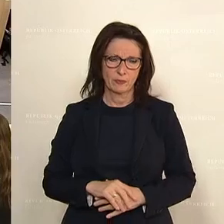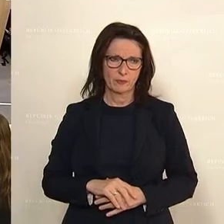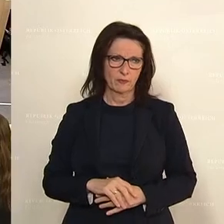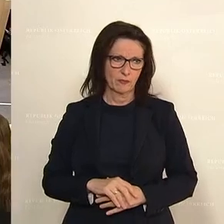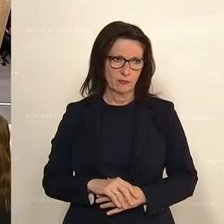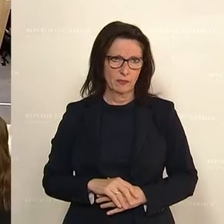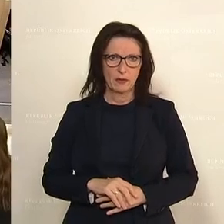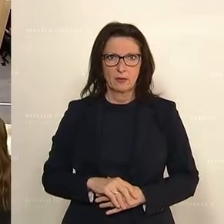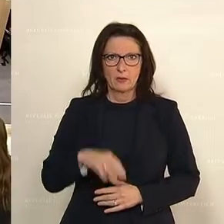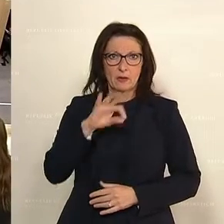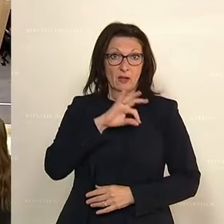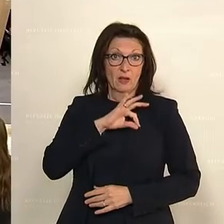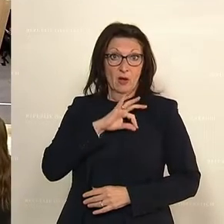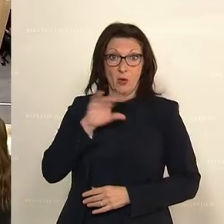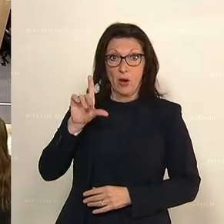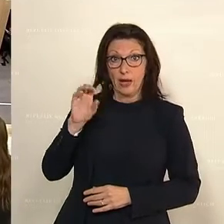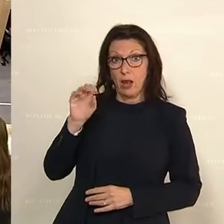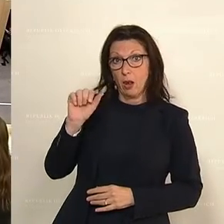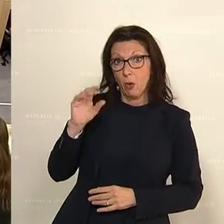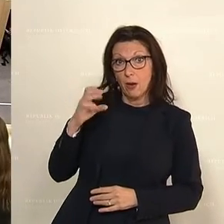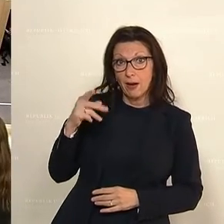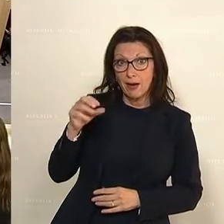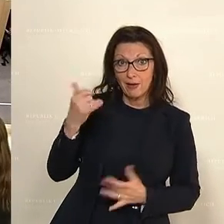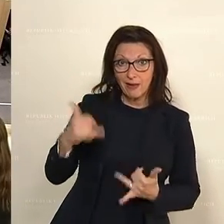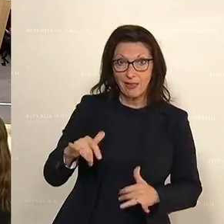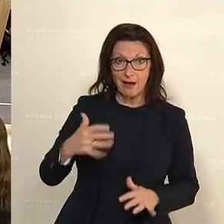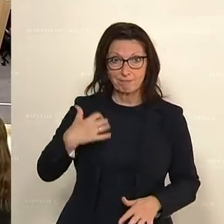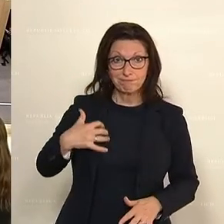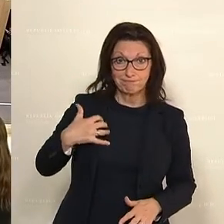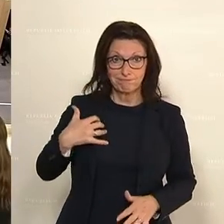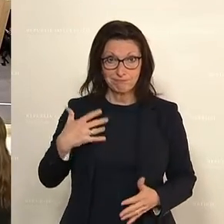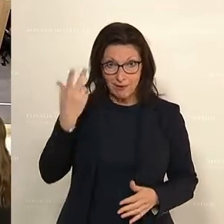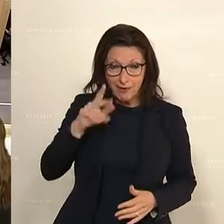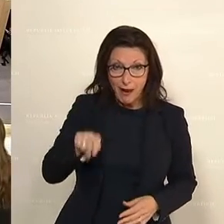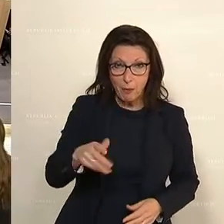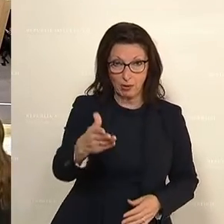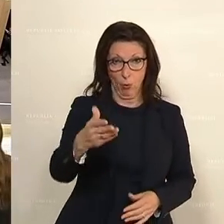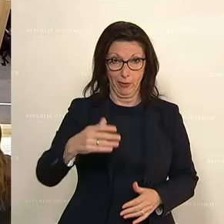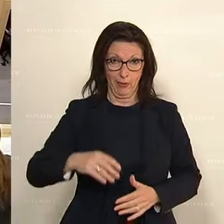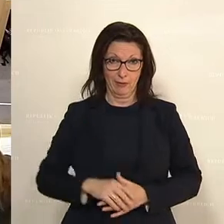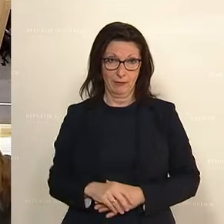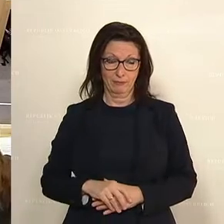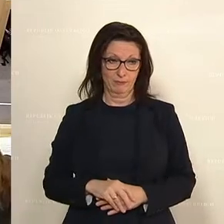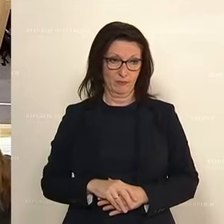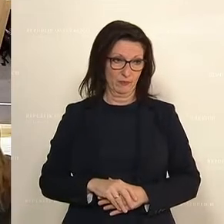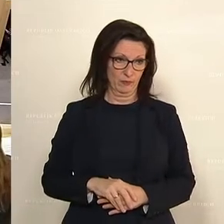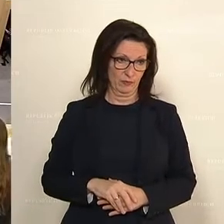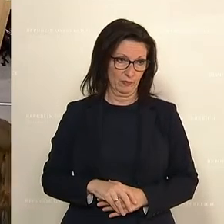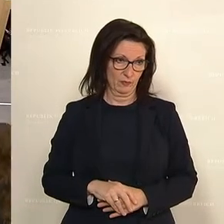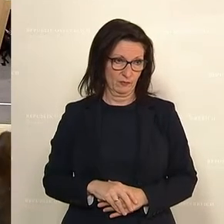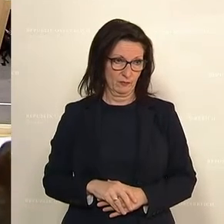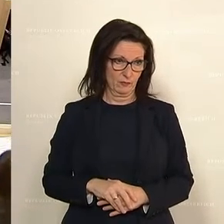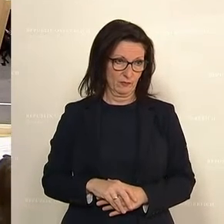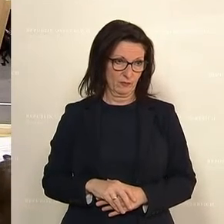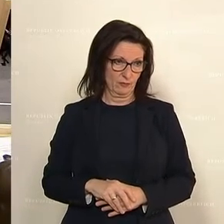Jetzt ist der Kollege Lercher da. Bitte sehr, wahrscheinlich in den Startlöchern, Herr Abgeordneter, Sie sind an Bord. Wir benehmen